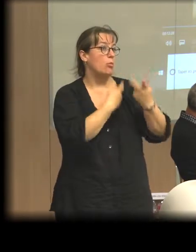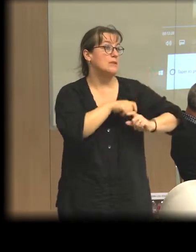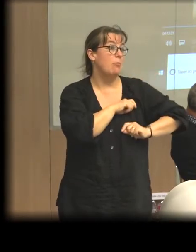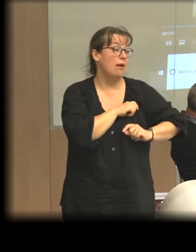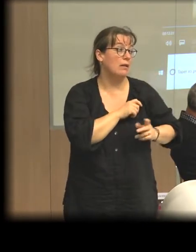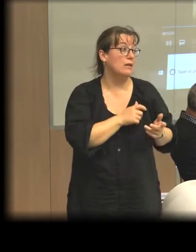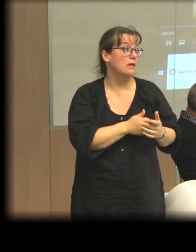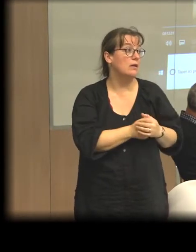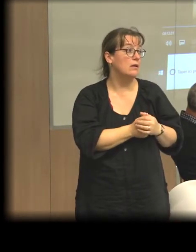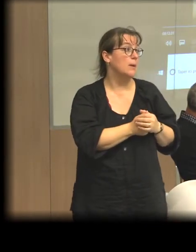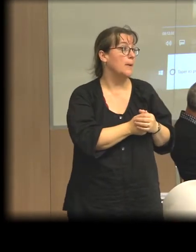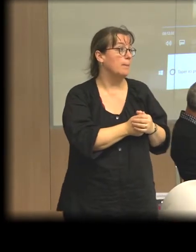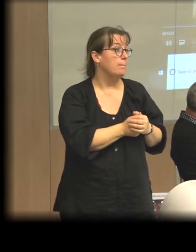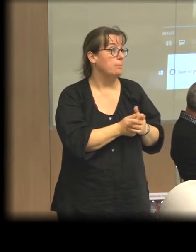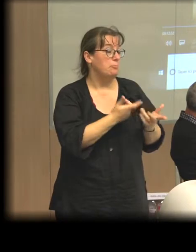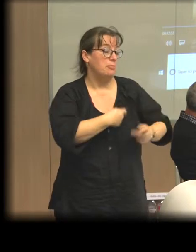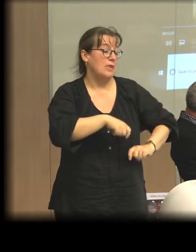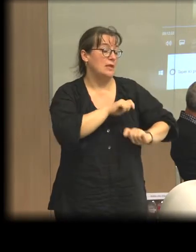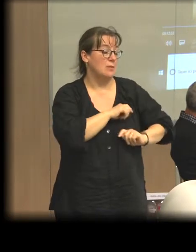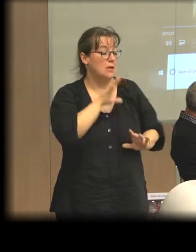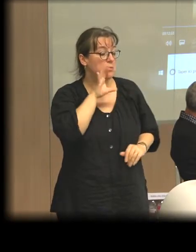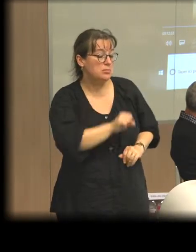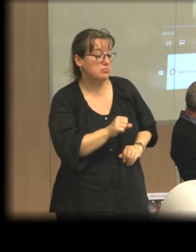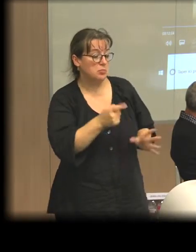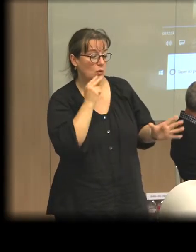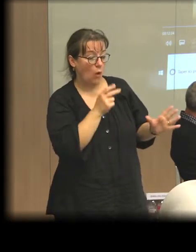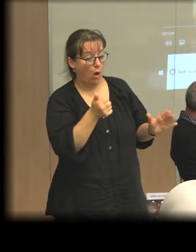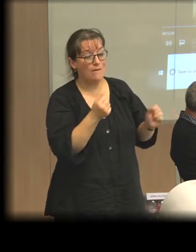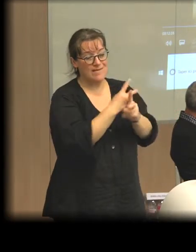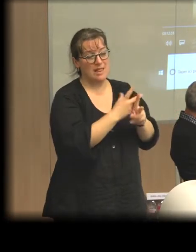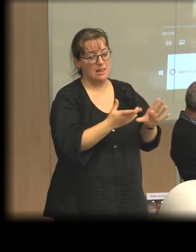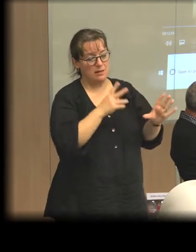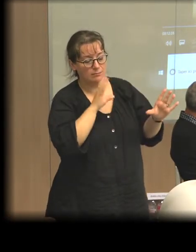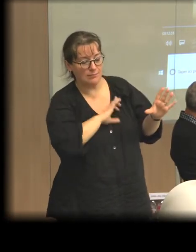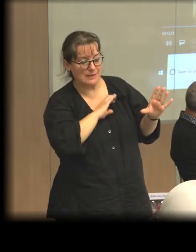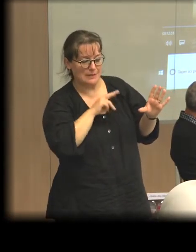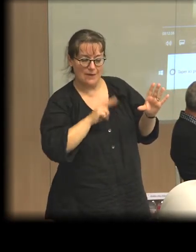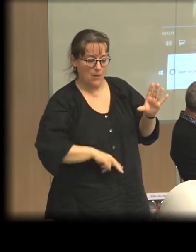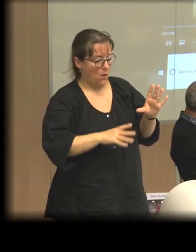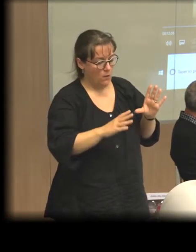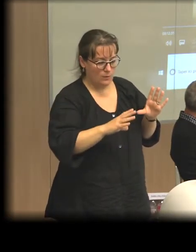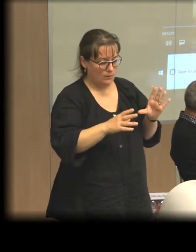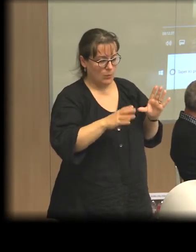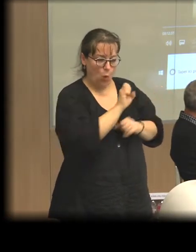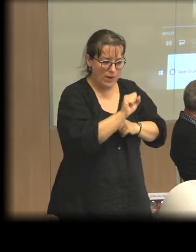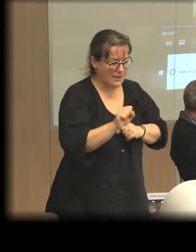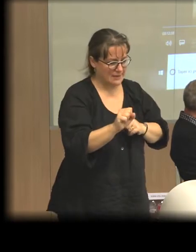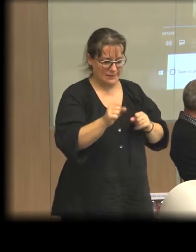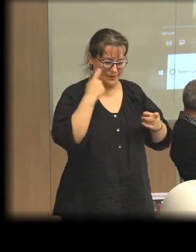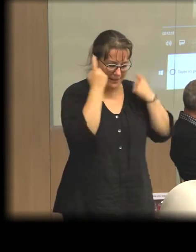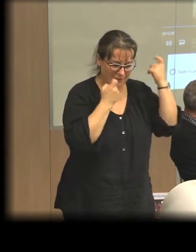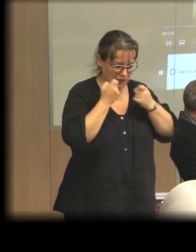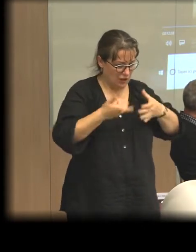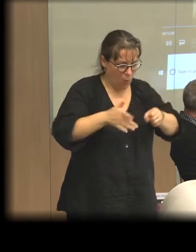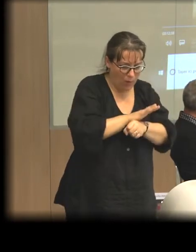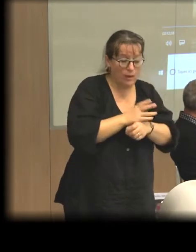et particulièrement d'une municipalité qui essaye aujourd'hui de vraiment intégrer l'économie sociale et solidaire à ses politiques, la